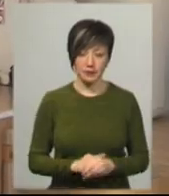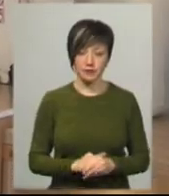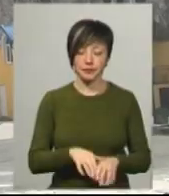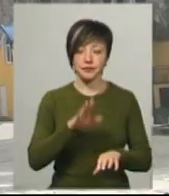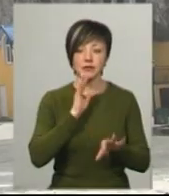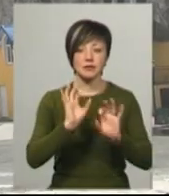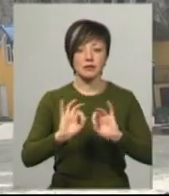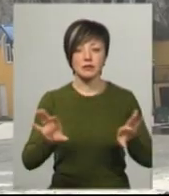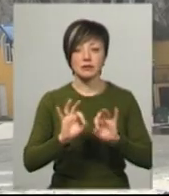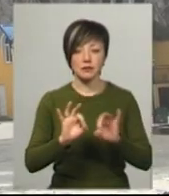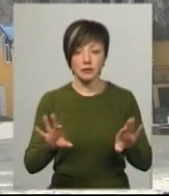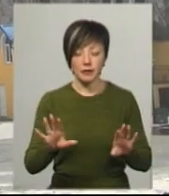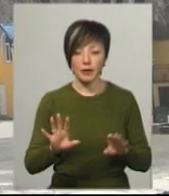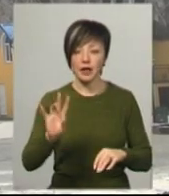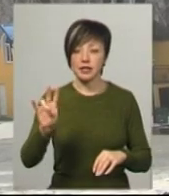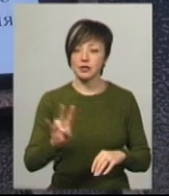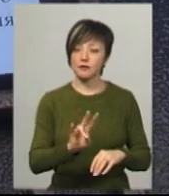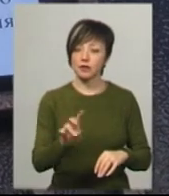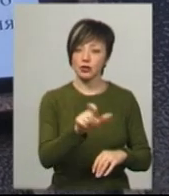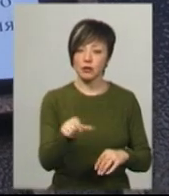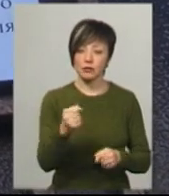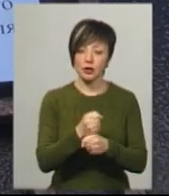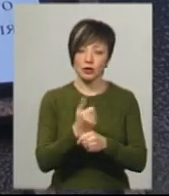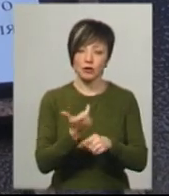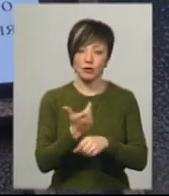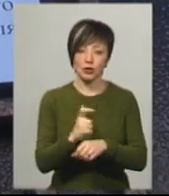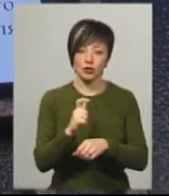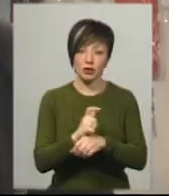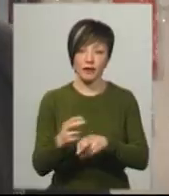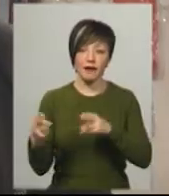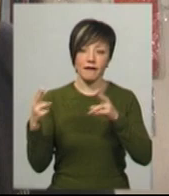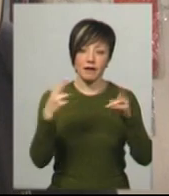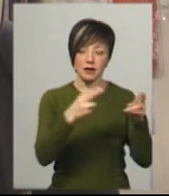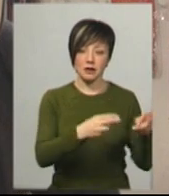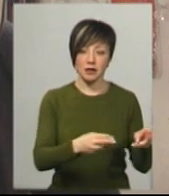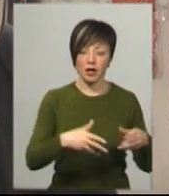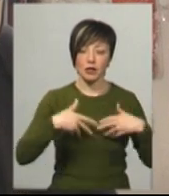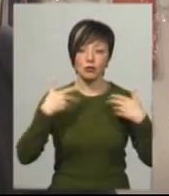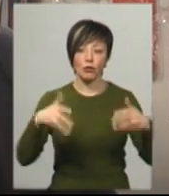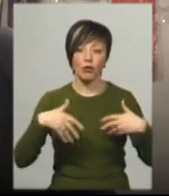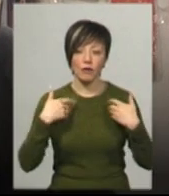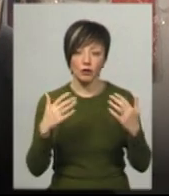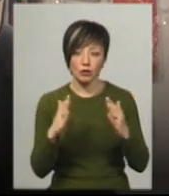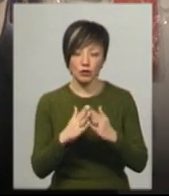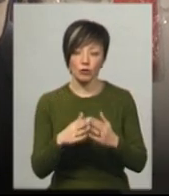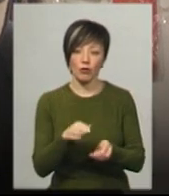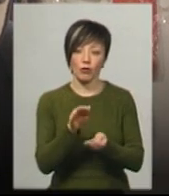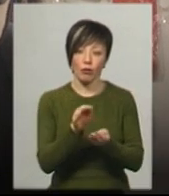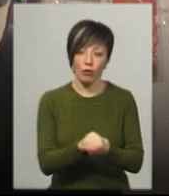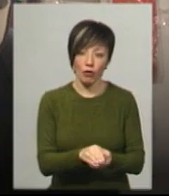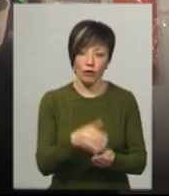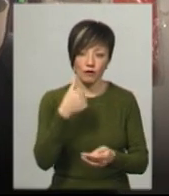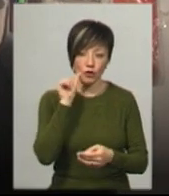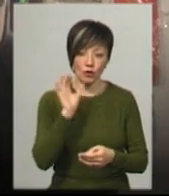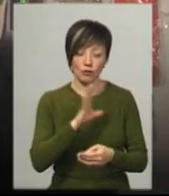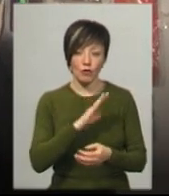Світлани Басистої, їхні священики зараз працюють, здебільшого, на виїзді. Сповід на дому, похорон, вчора був